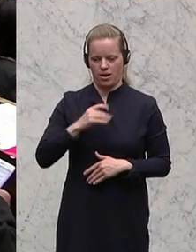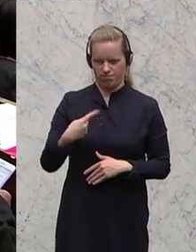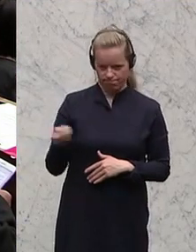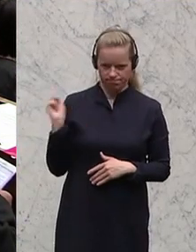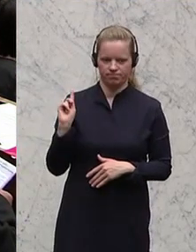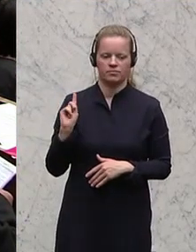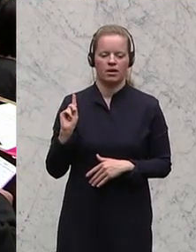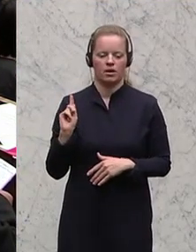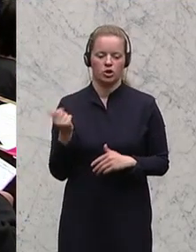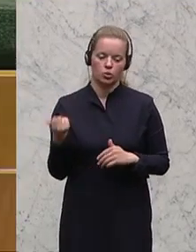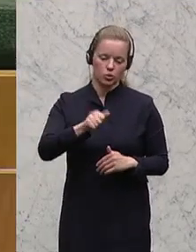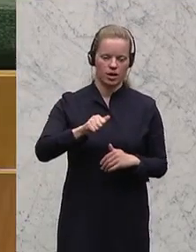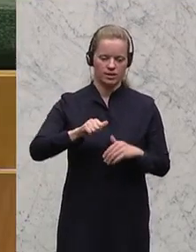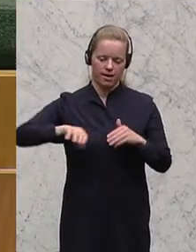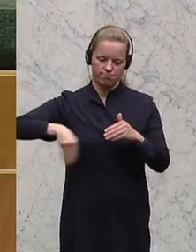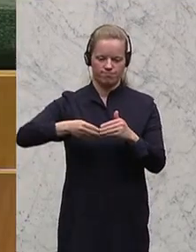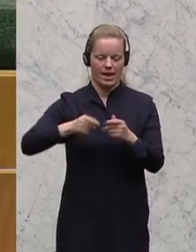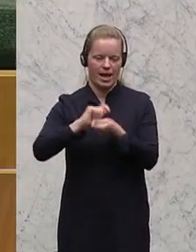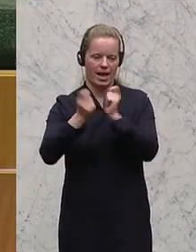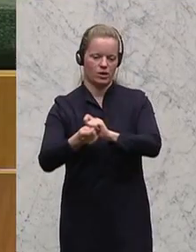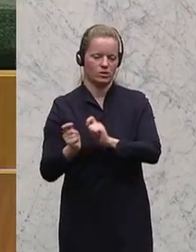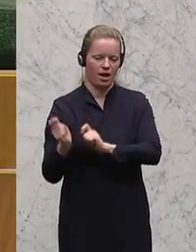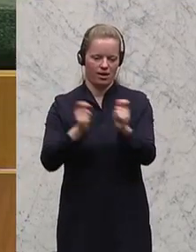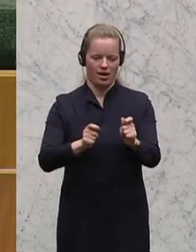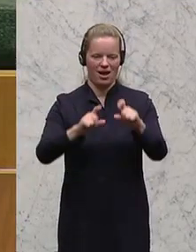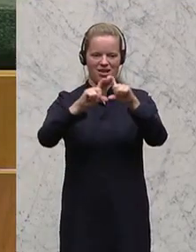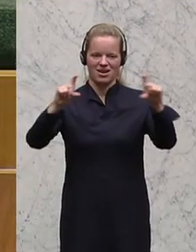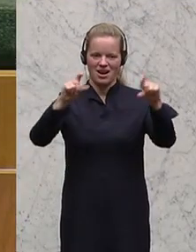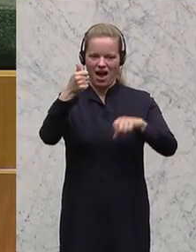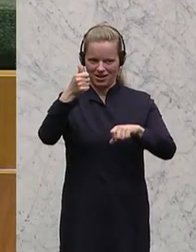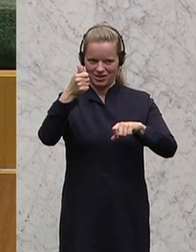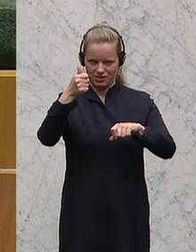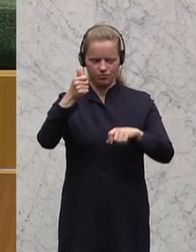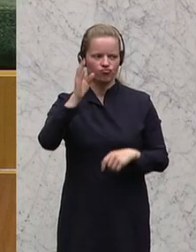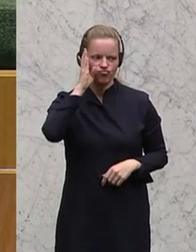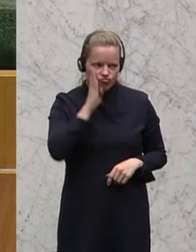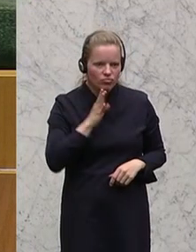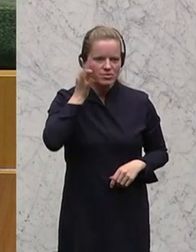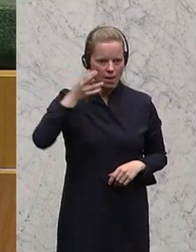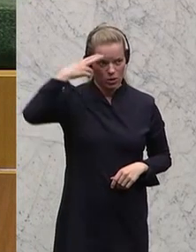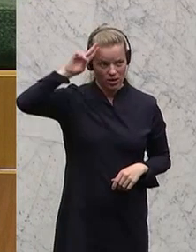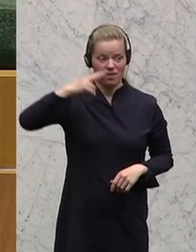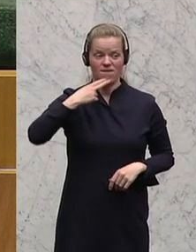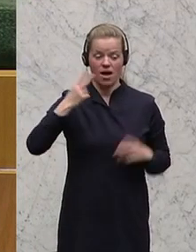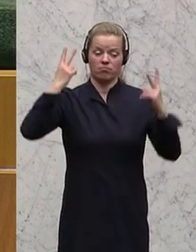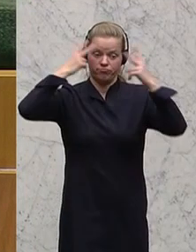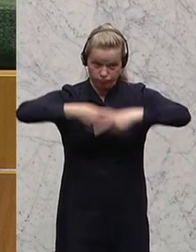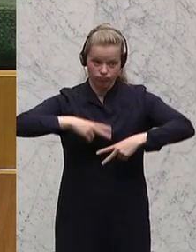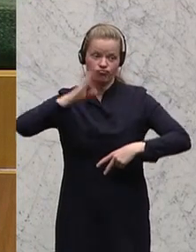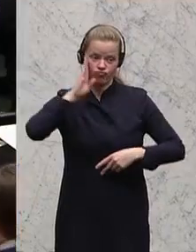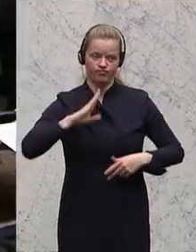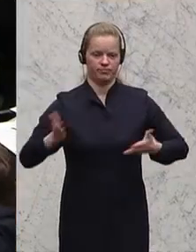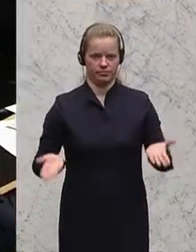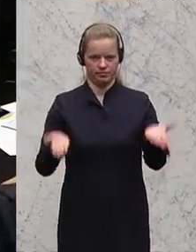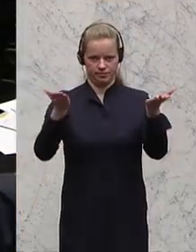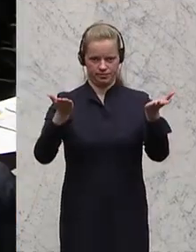einen Zusatz- bzw. Abänderungsantrag betreffenden Artikel 1 eingebracht. Ich bitte jene Damen und Herren, die dem ihre Zustimmung erteilen,